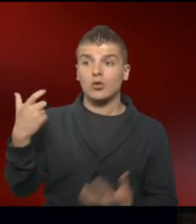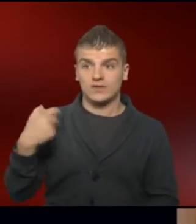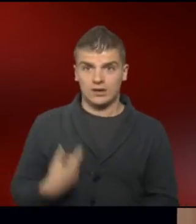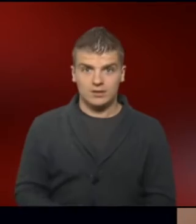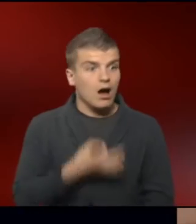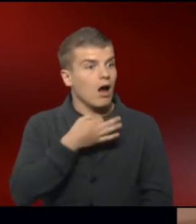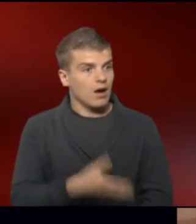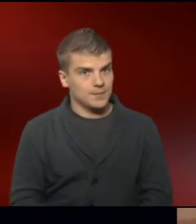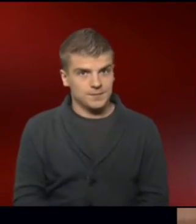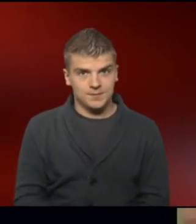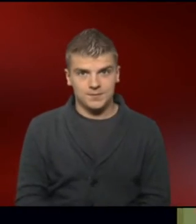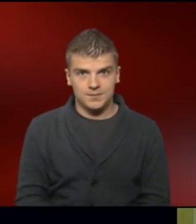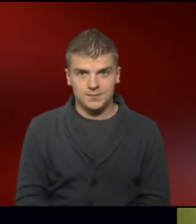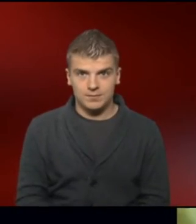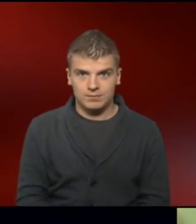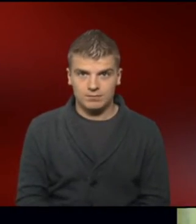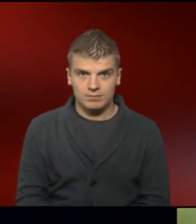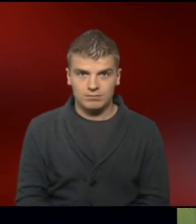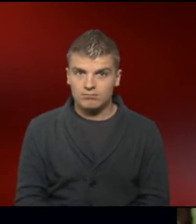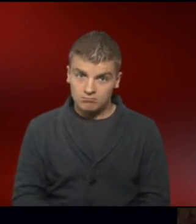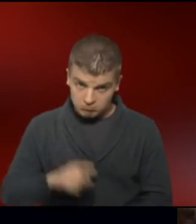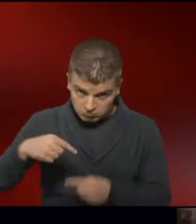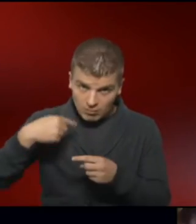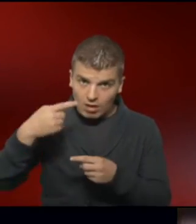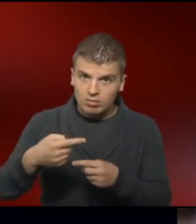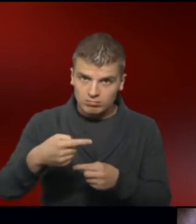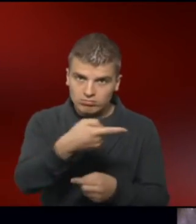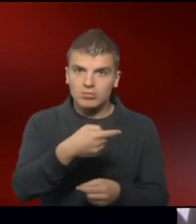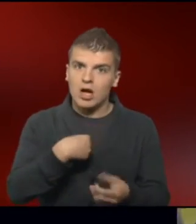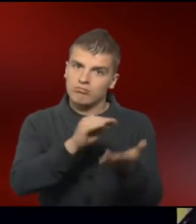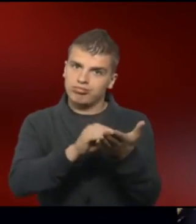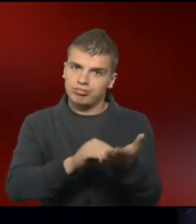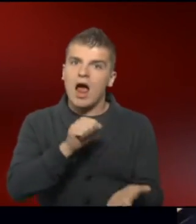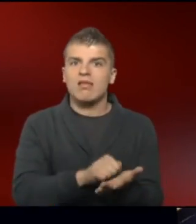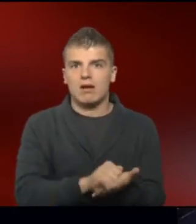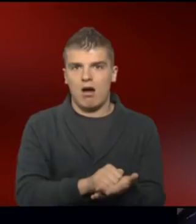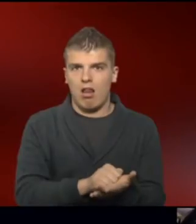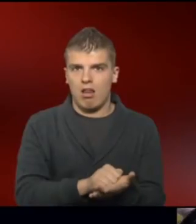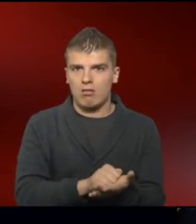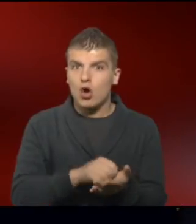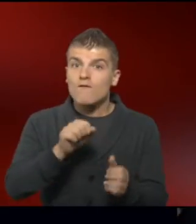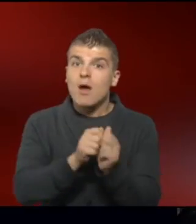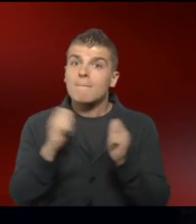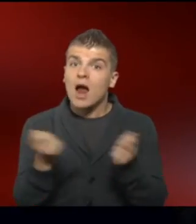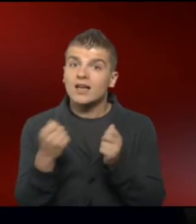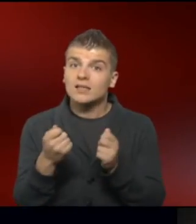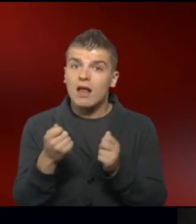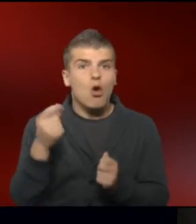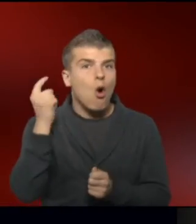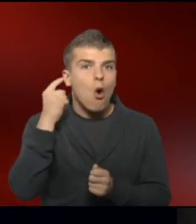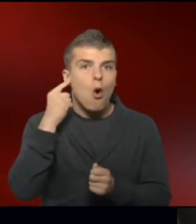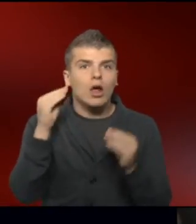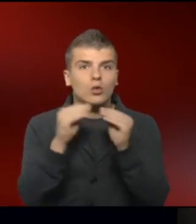Sie werden anschließend Artikel über ihre Eindrücke schreiben, für das Magazin Ohrenkuss.